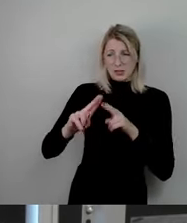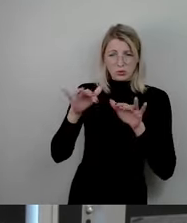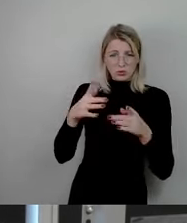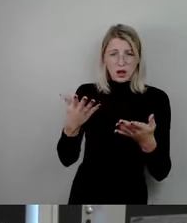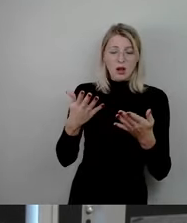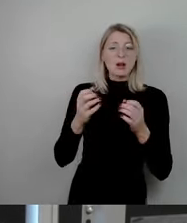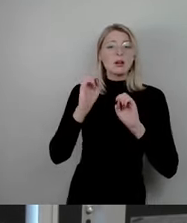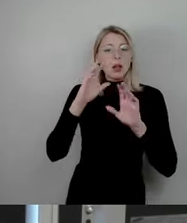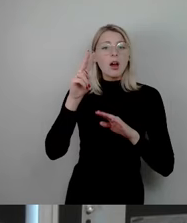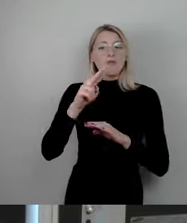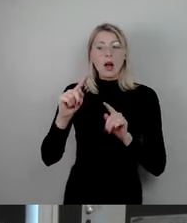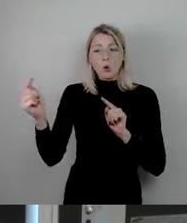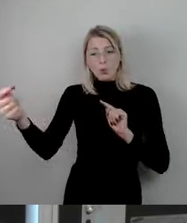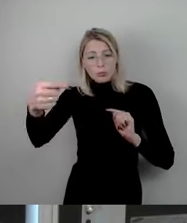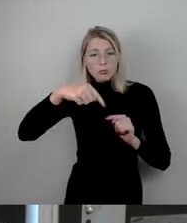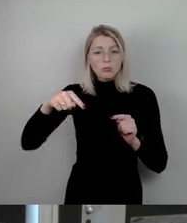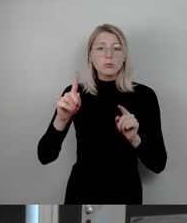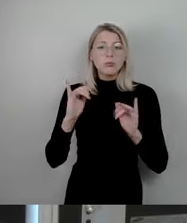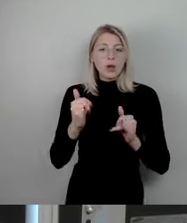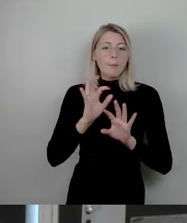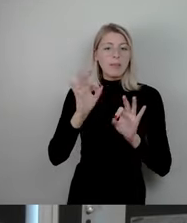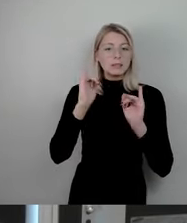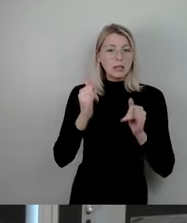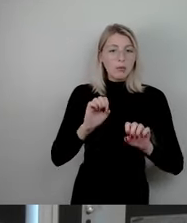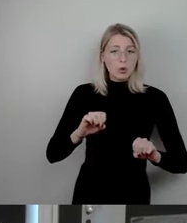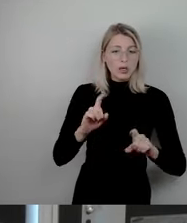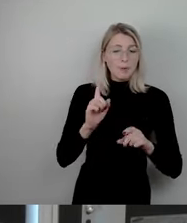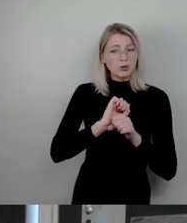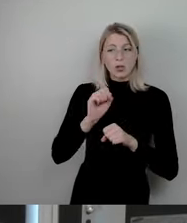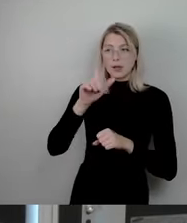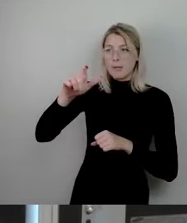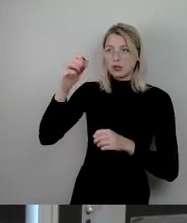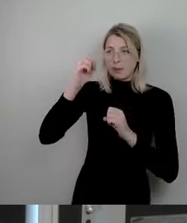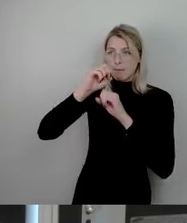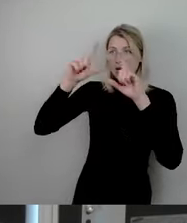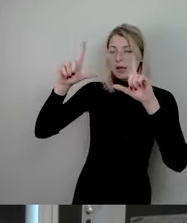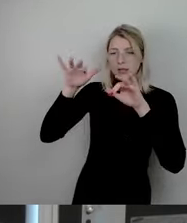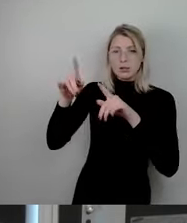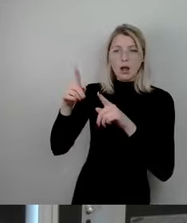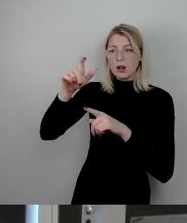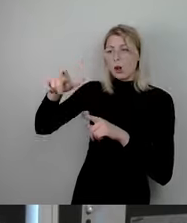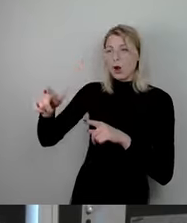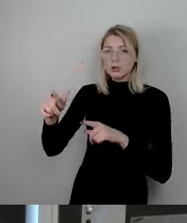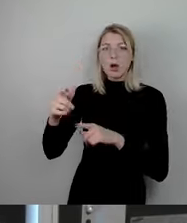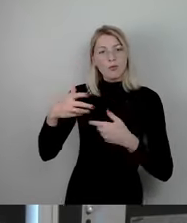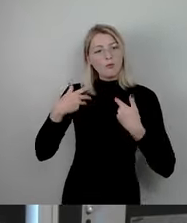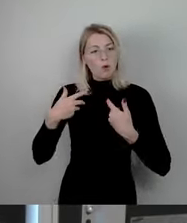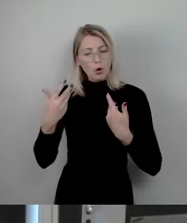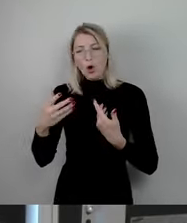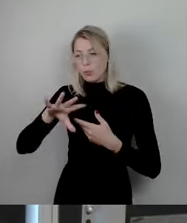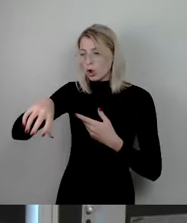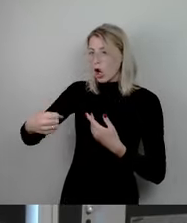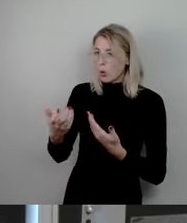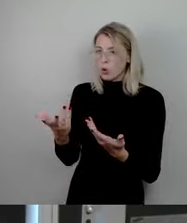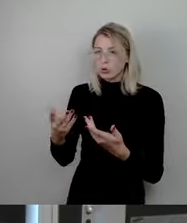kann schon sein. Aber man kann natürlich ein Menschenbild haben, dass dort Leute sitzen, denen es große Freude macht, mal ein bisschen was zu klauen oder andere zu